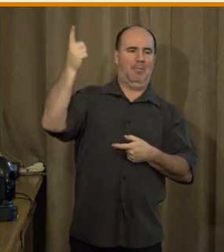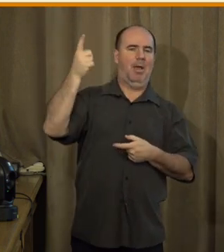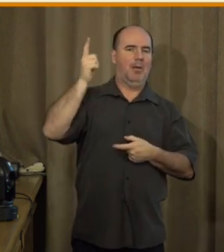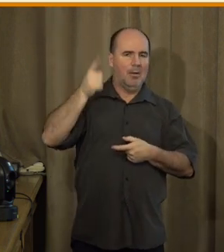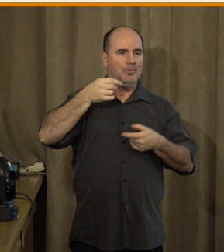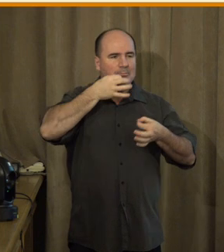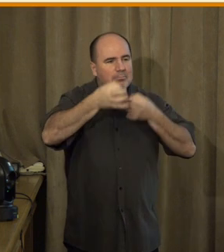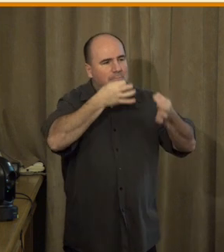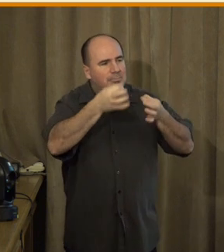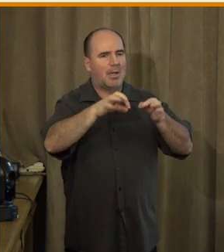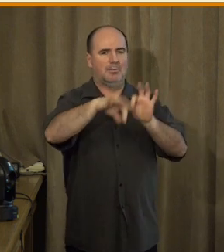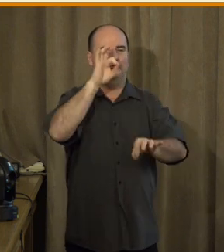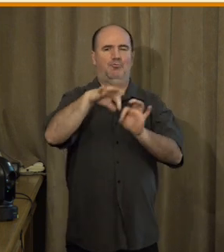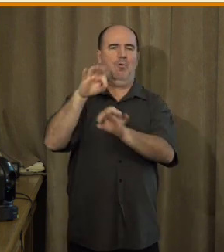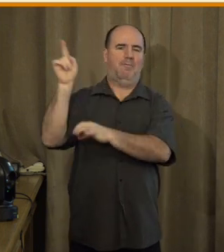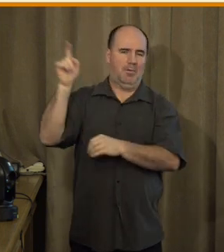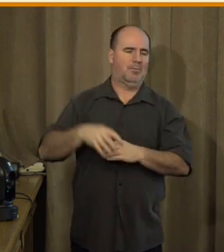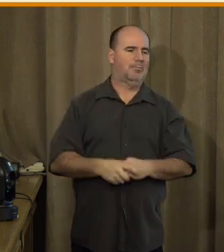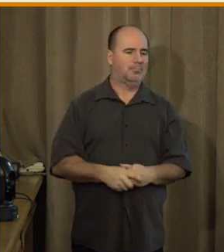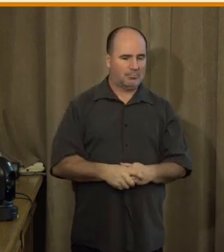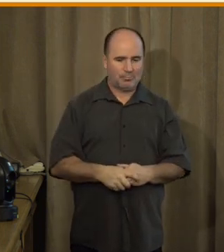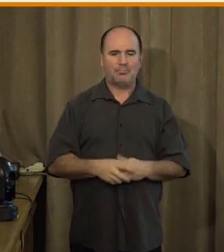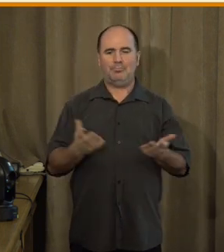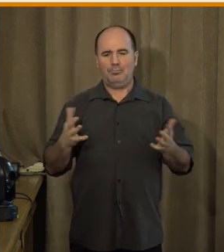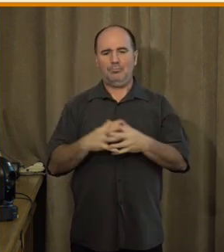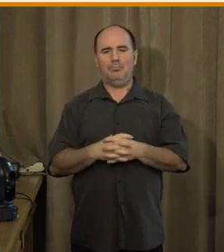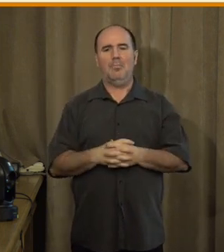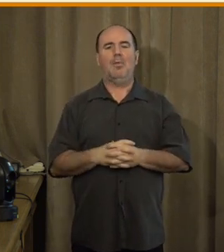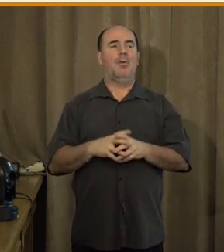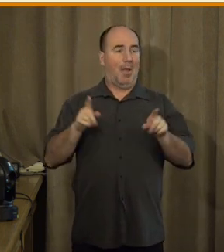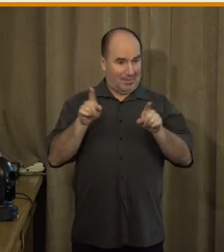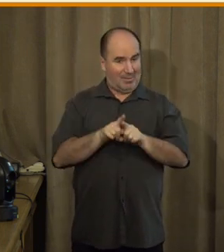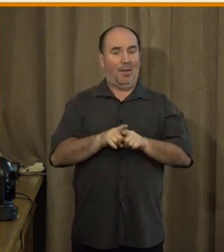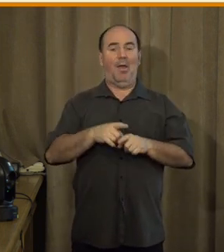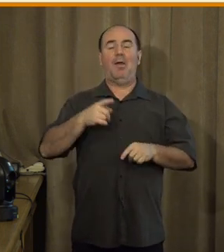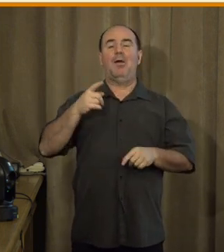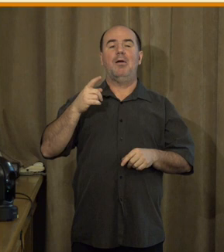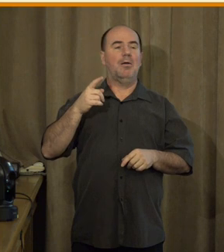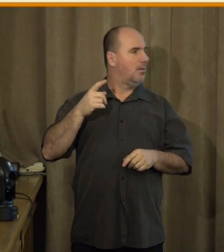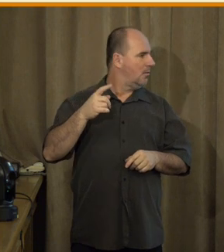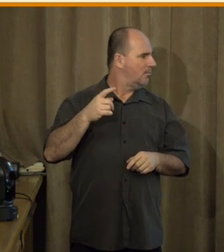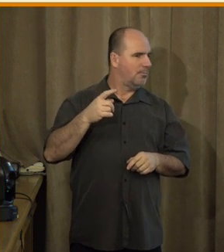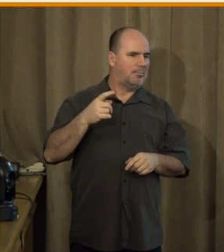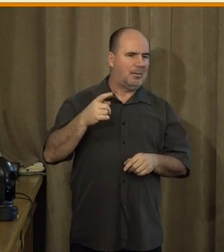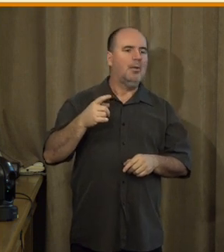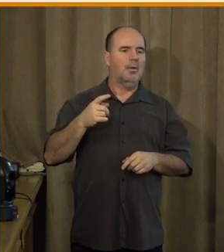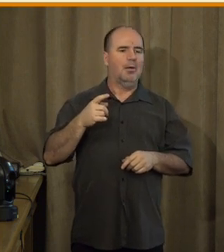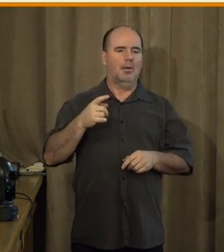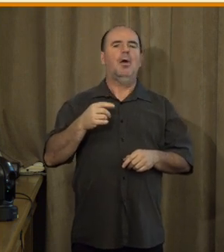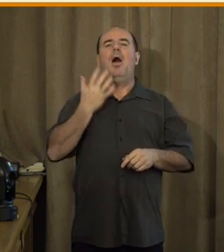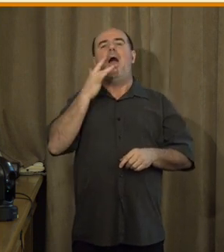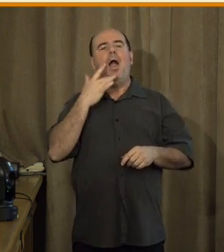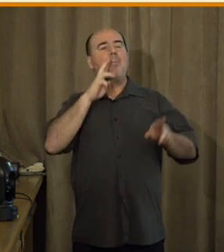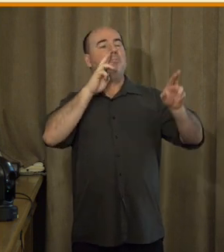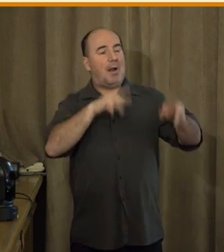stále není vyřešeno, jaká je ta pozice prasně na právo být offline. Tím pádem se